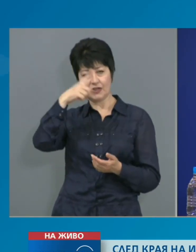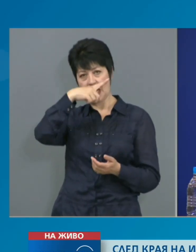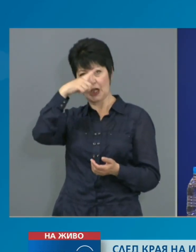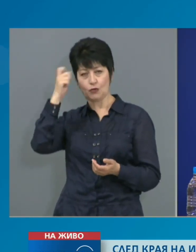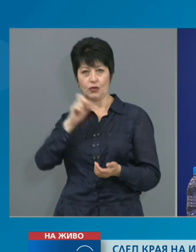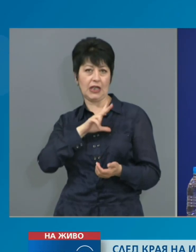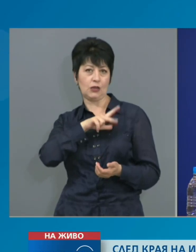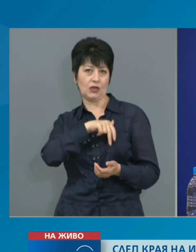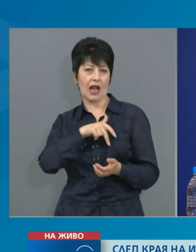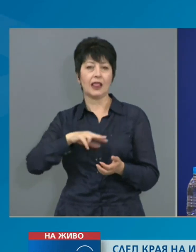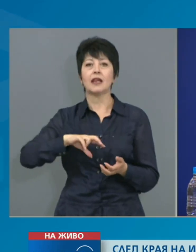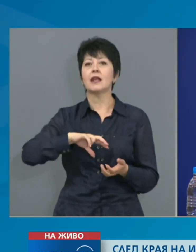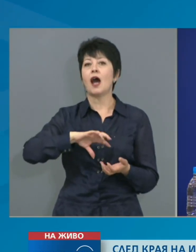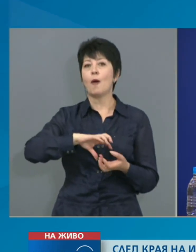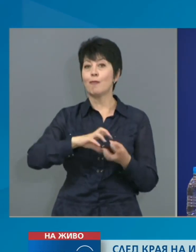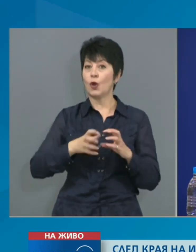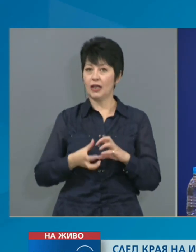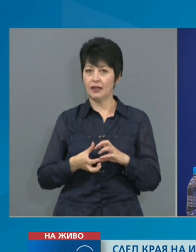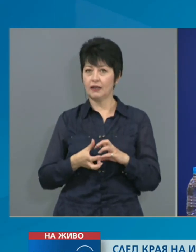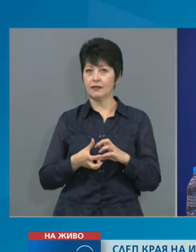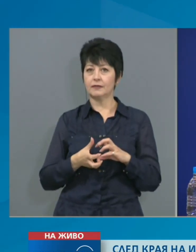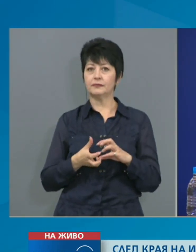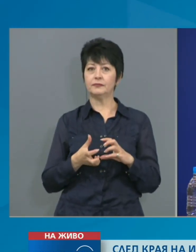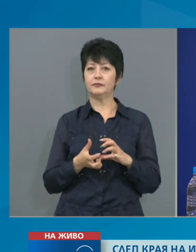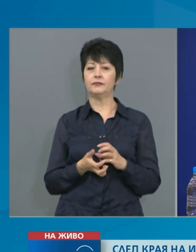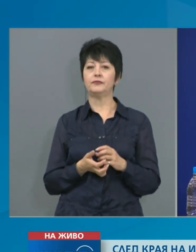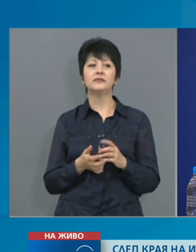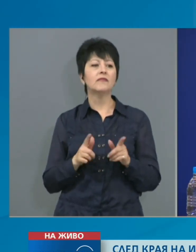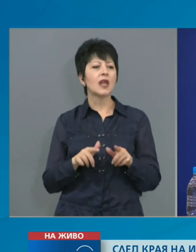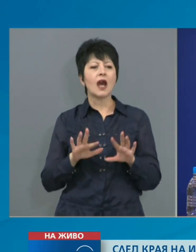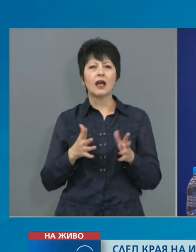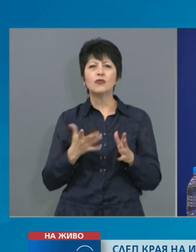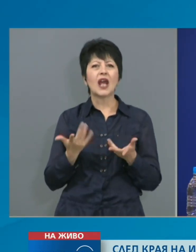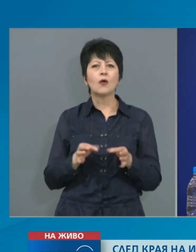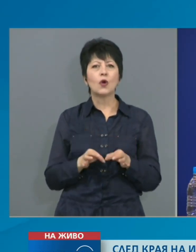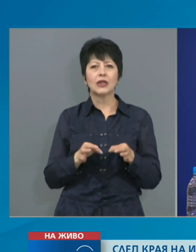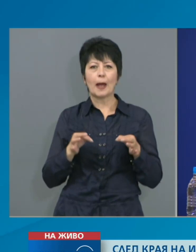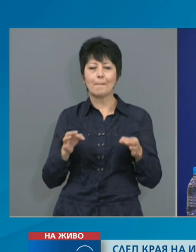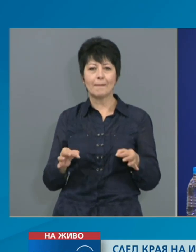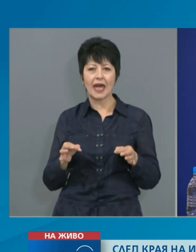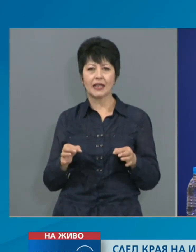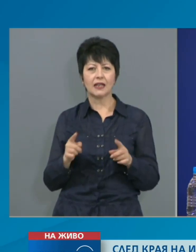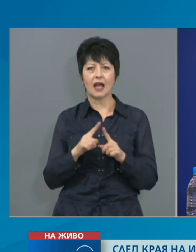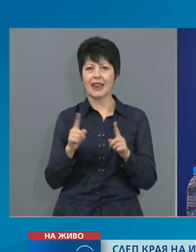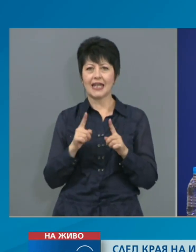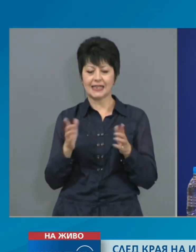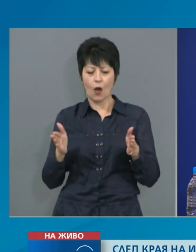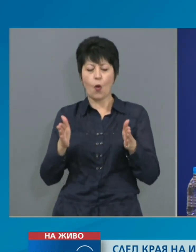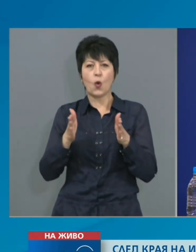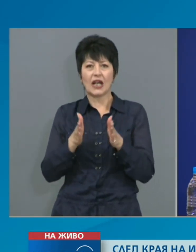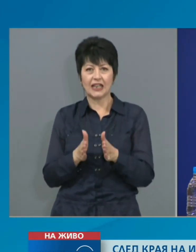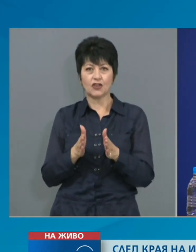политика, като някои от мерките не се ограничават до